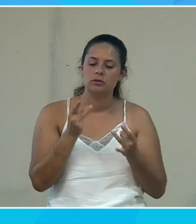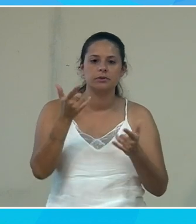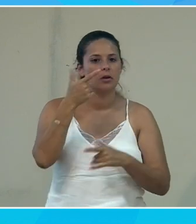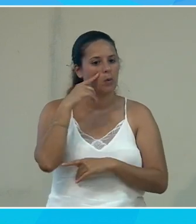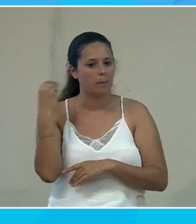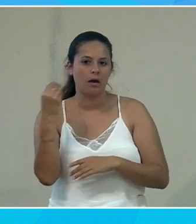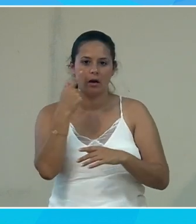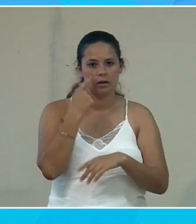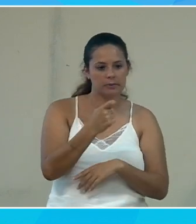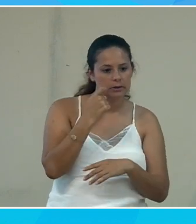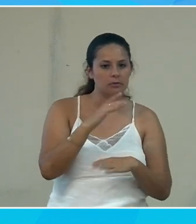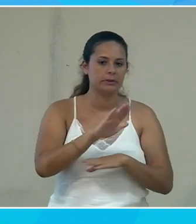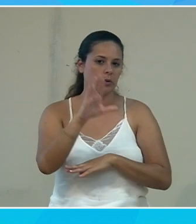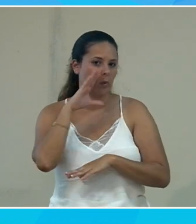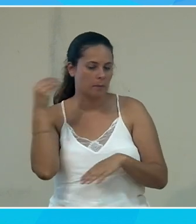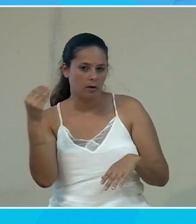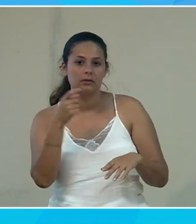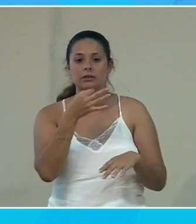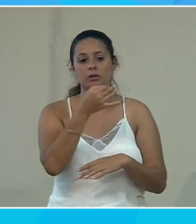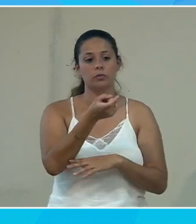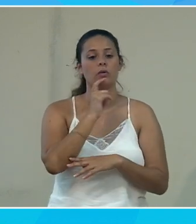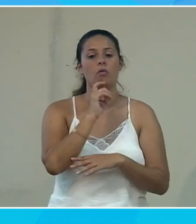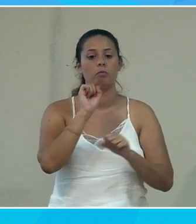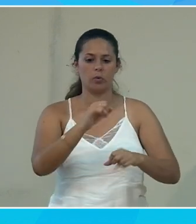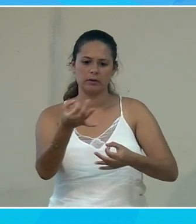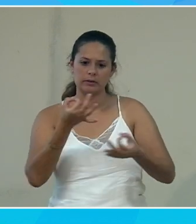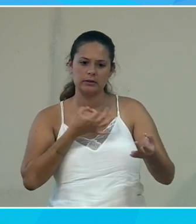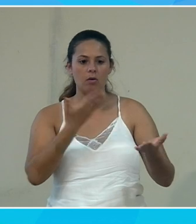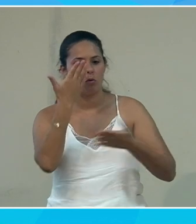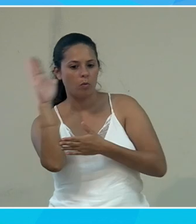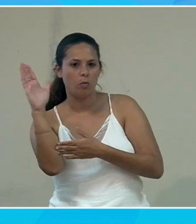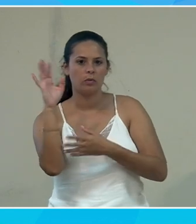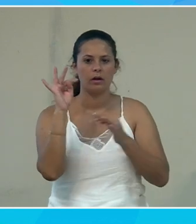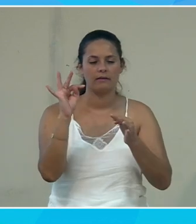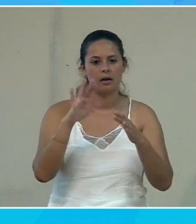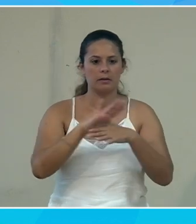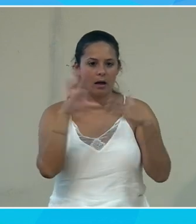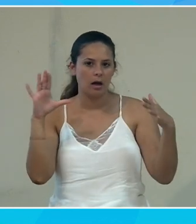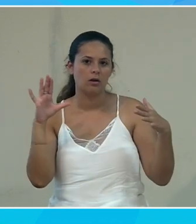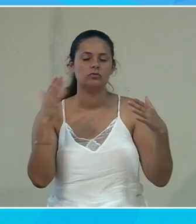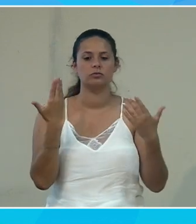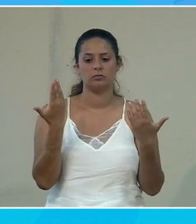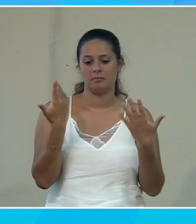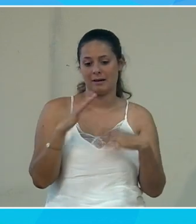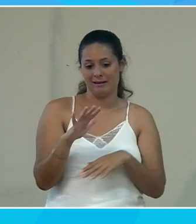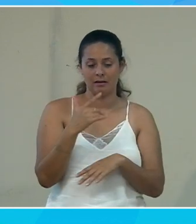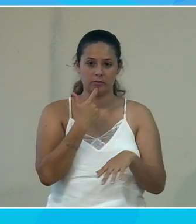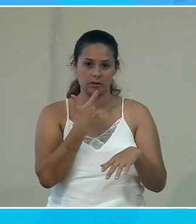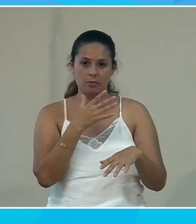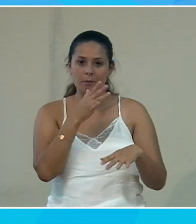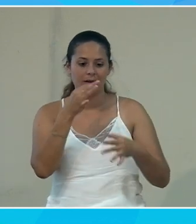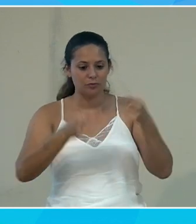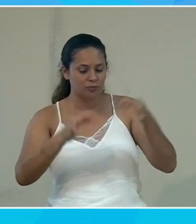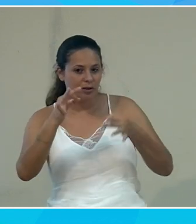'expertise humaine puisqu'on l'a dit tout à l'heure il va être capable de dire s'il y une alternative à l'image mais il ne sera pas capable de